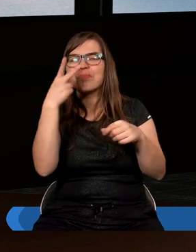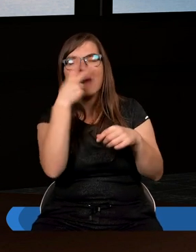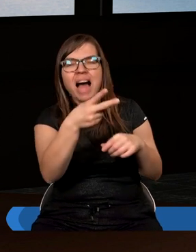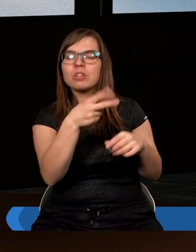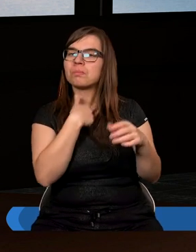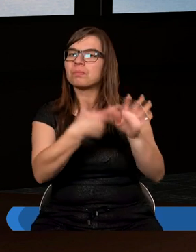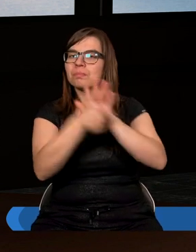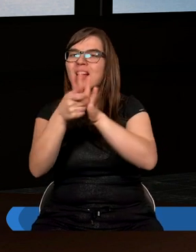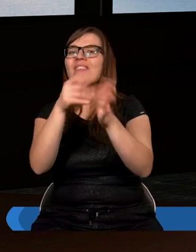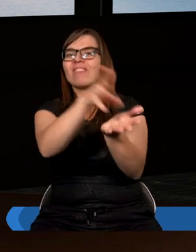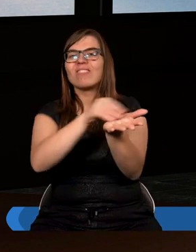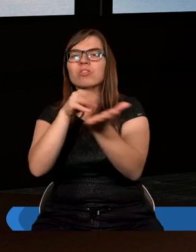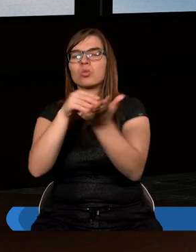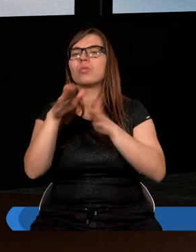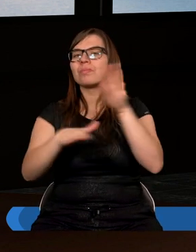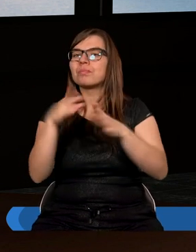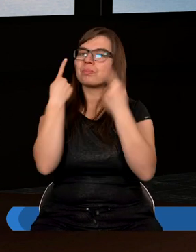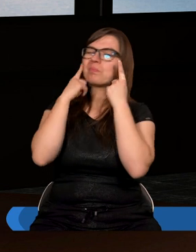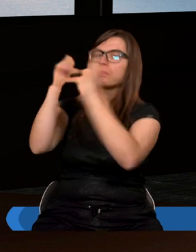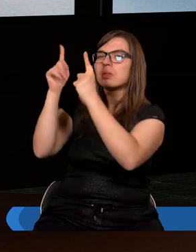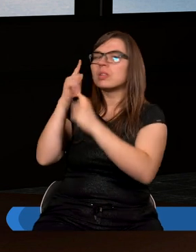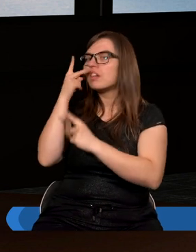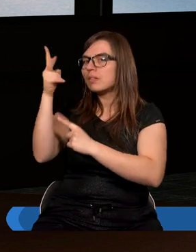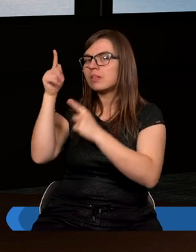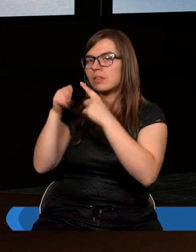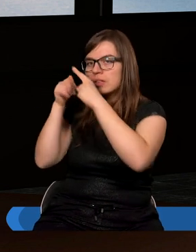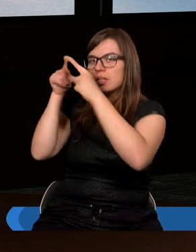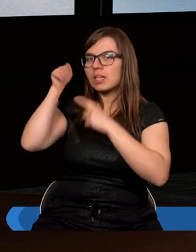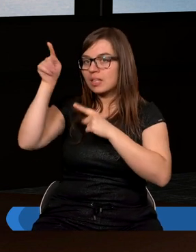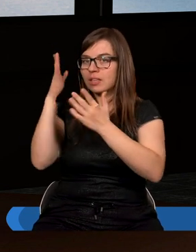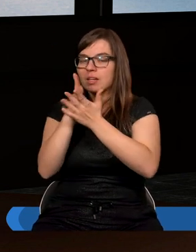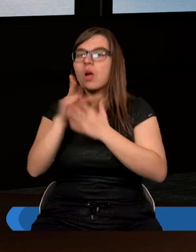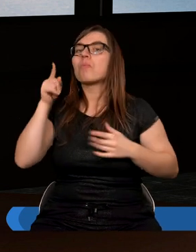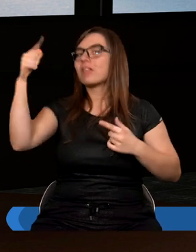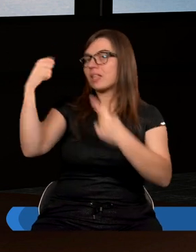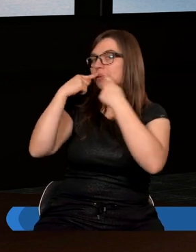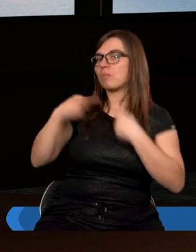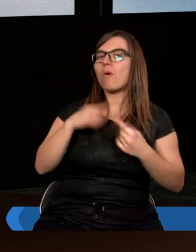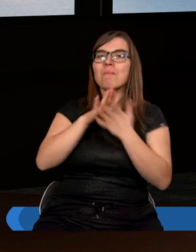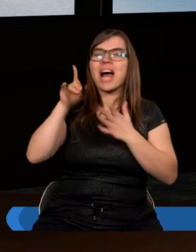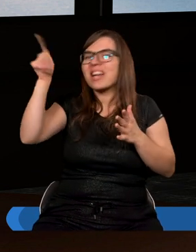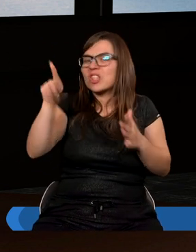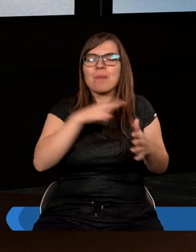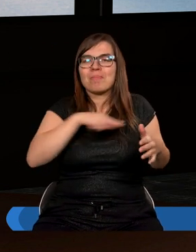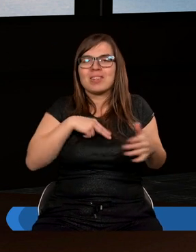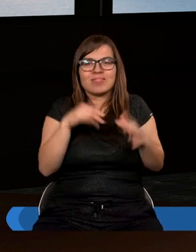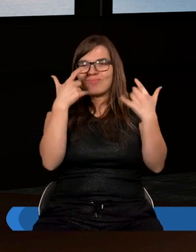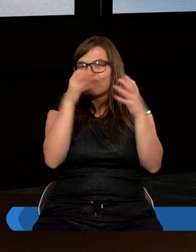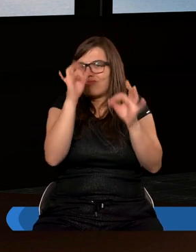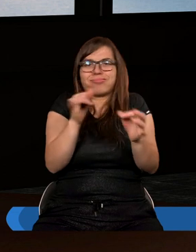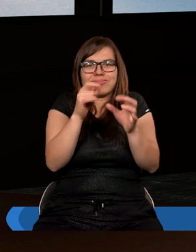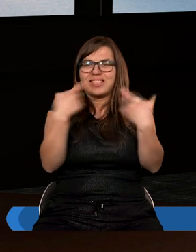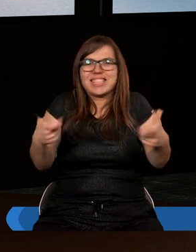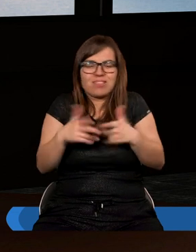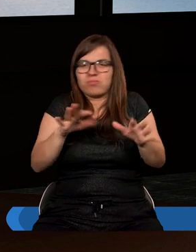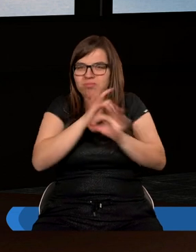nasz wzrok zawsze był skierowany na Ciebie, bo Ty powiedziałeś, że bez Ciebie nie jesteśmy nic w stanie uczynić. Pomóż